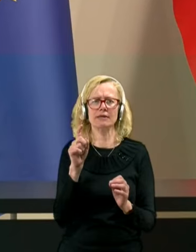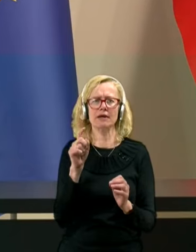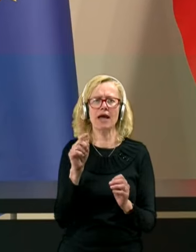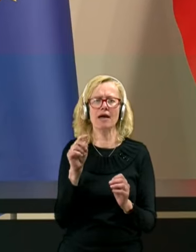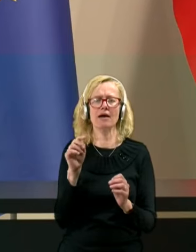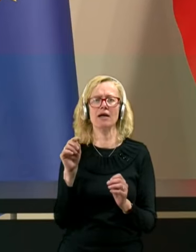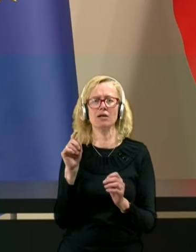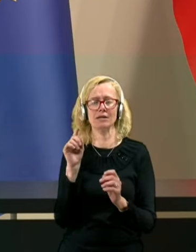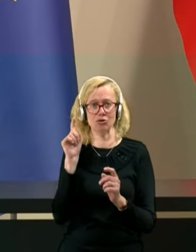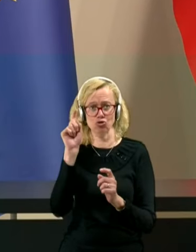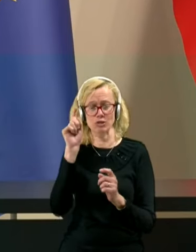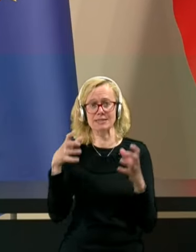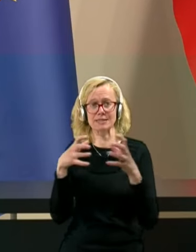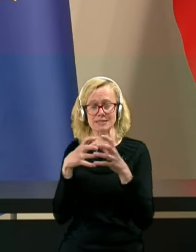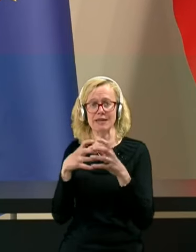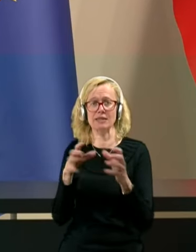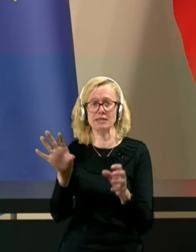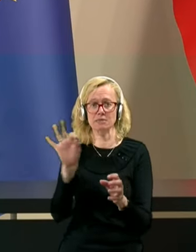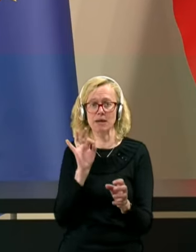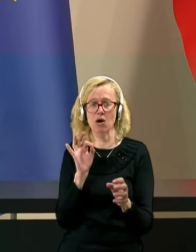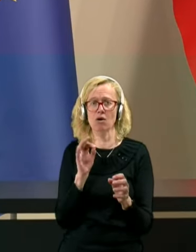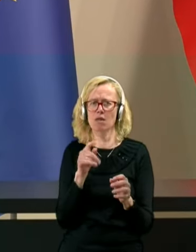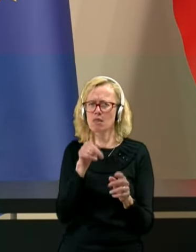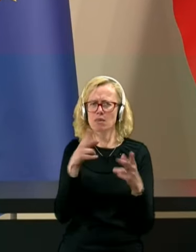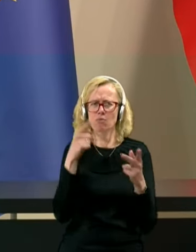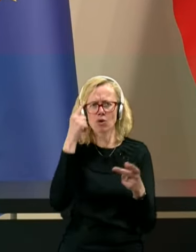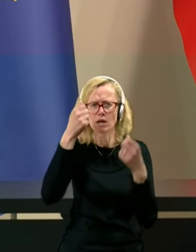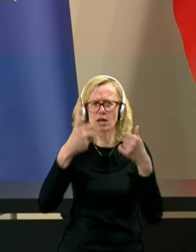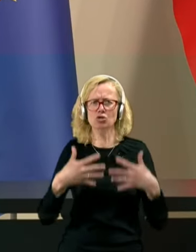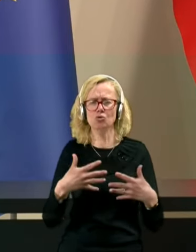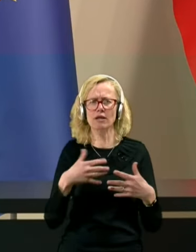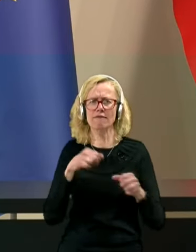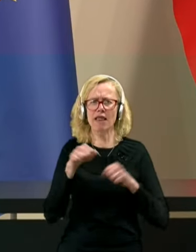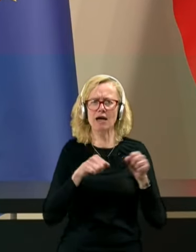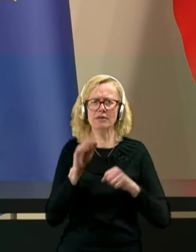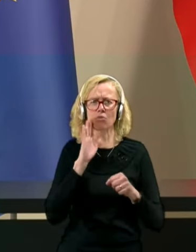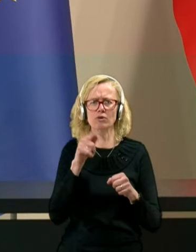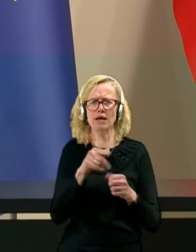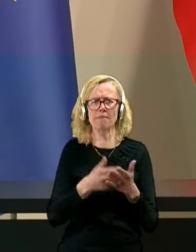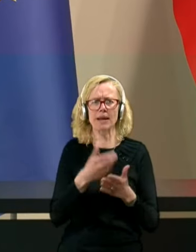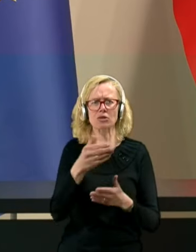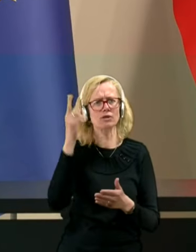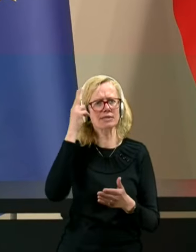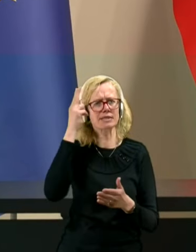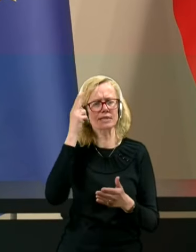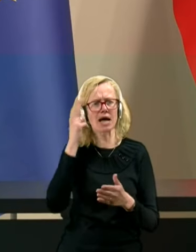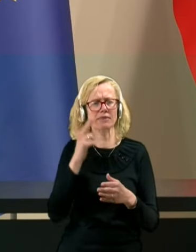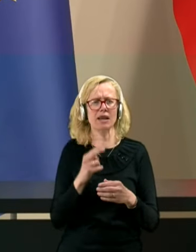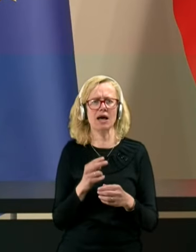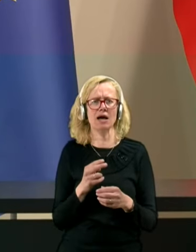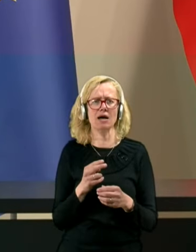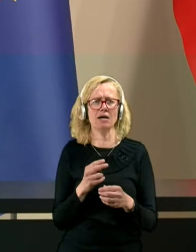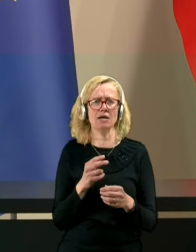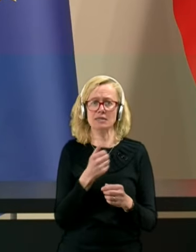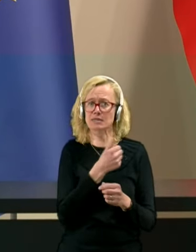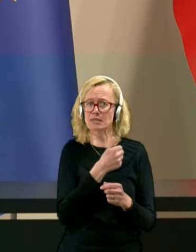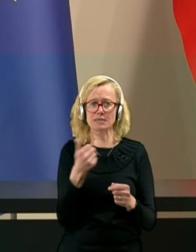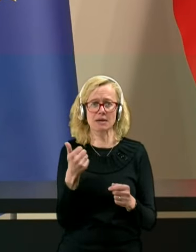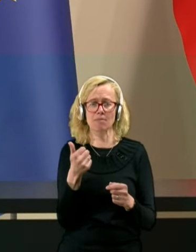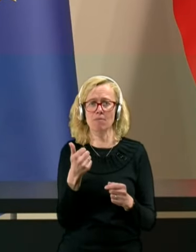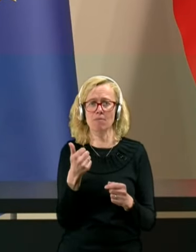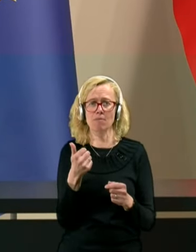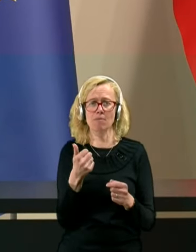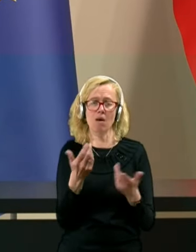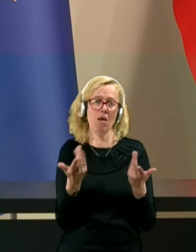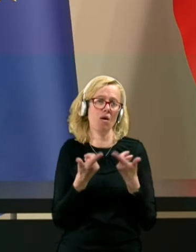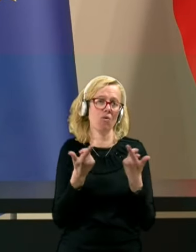svet izbral, pravzaprav ne morate računati, se bo vlada s tem predlogom seznanila, kolikor vem se samo se znani in se v resnici morda bo